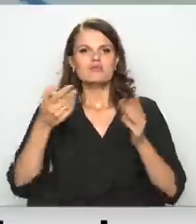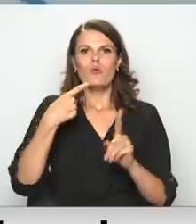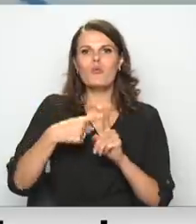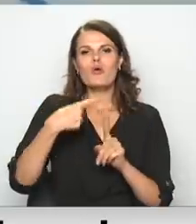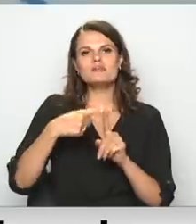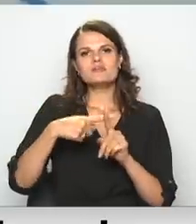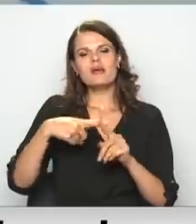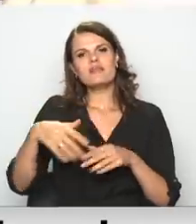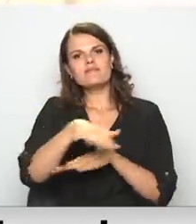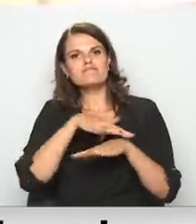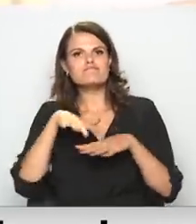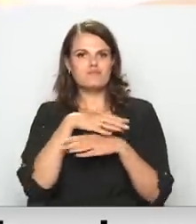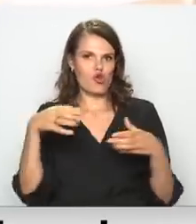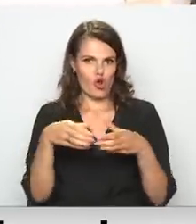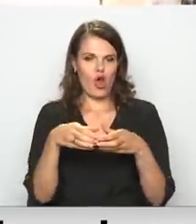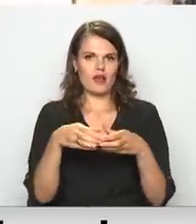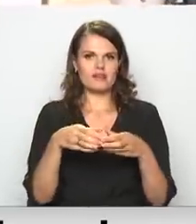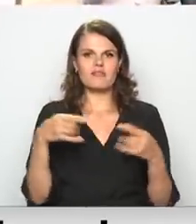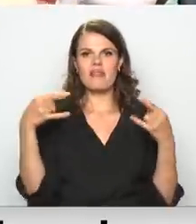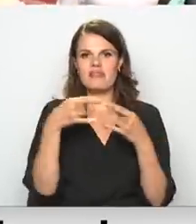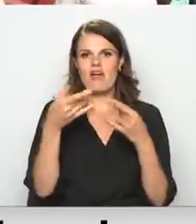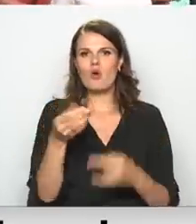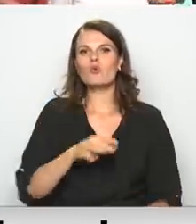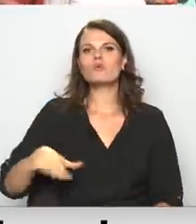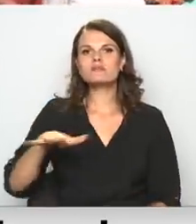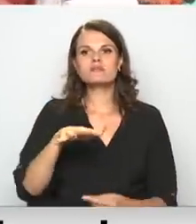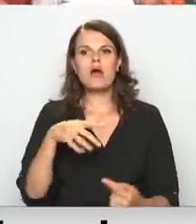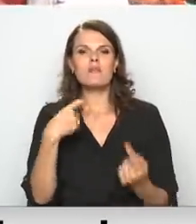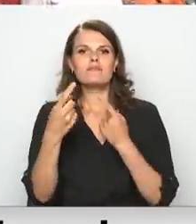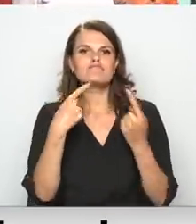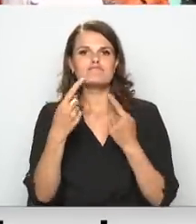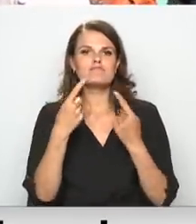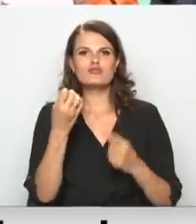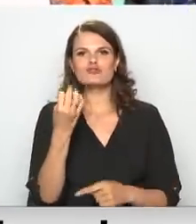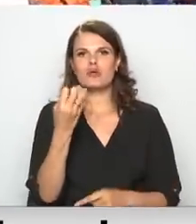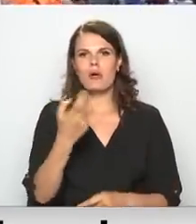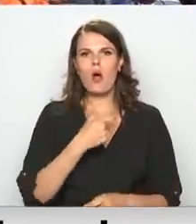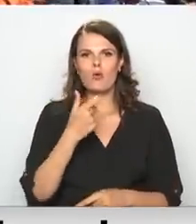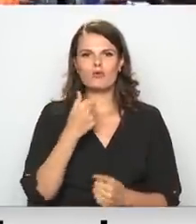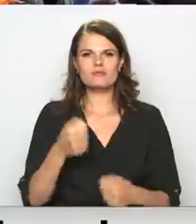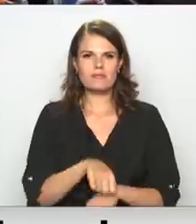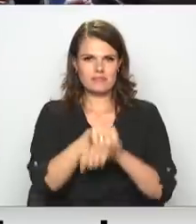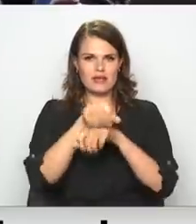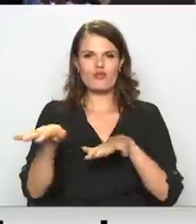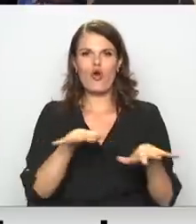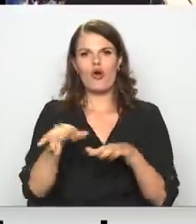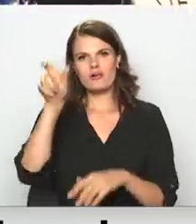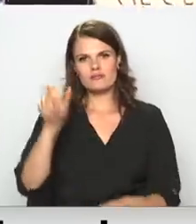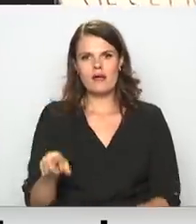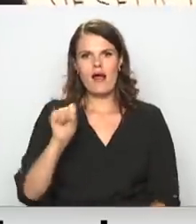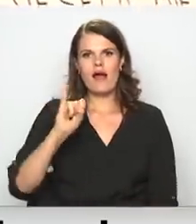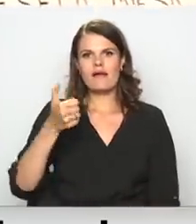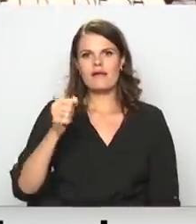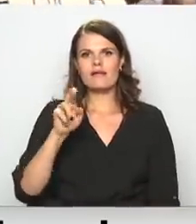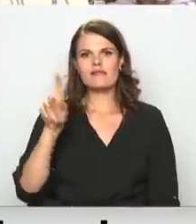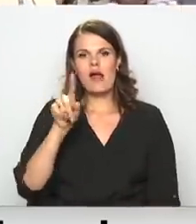mikrovidi kolektīvā. TV Kurzeme sazinājās ar 14. augustā notikušā pedagogu piketa organizētāju Aigara Egl,